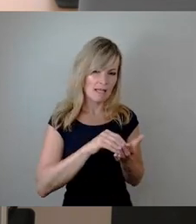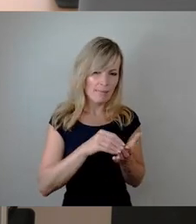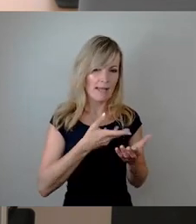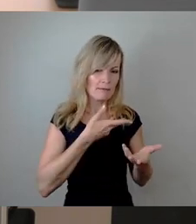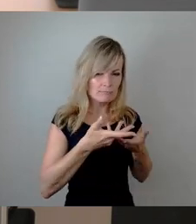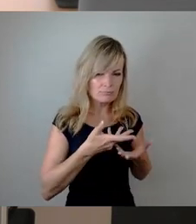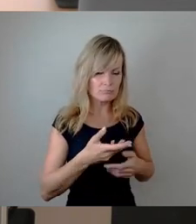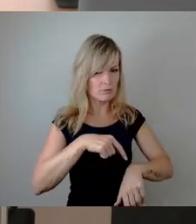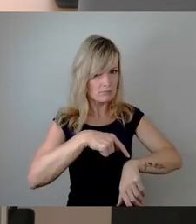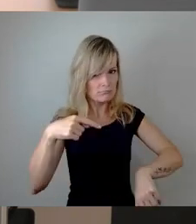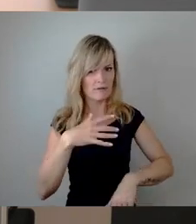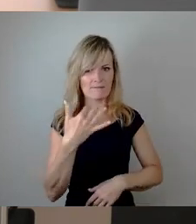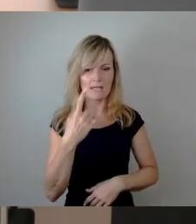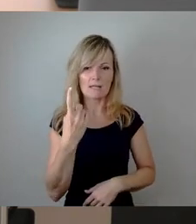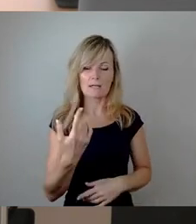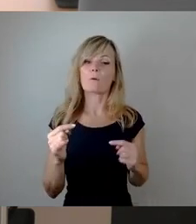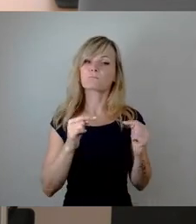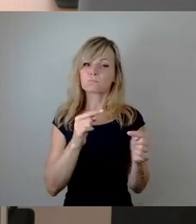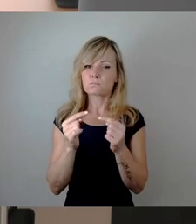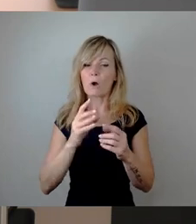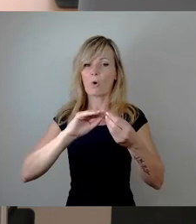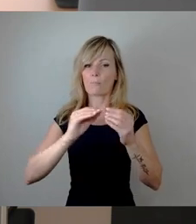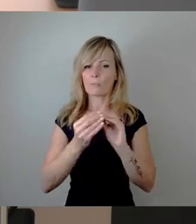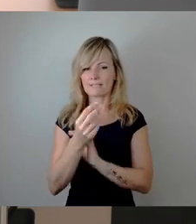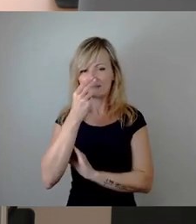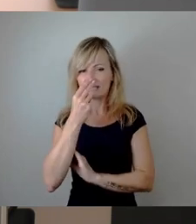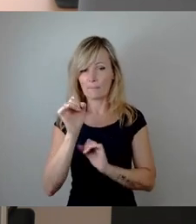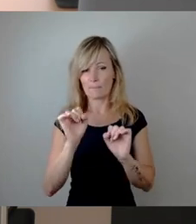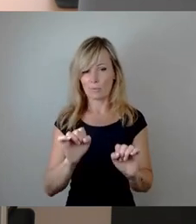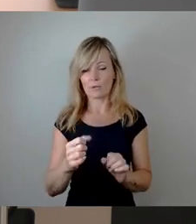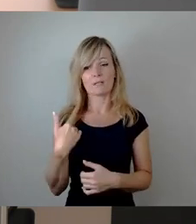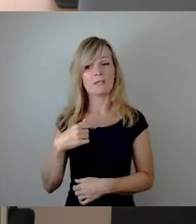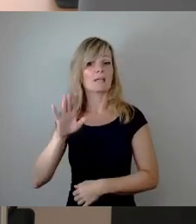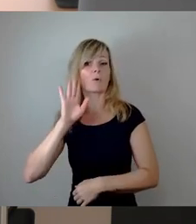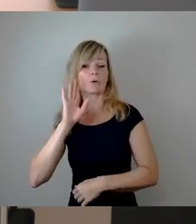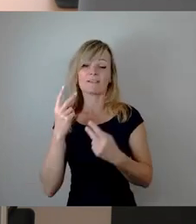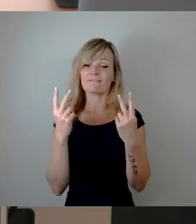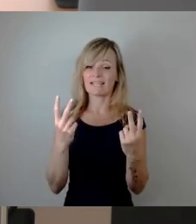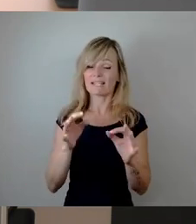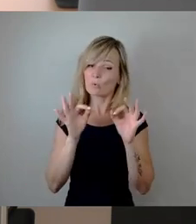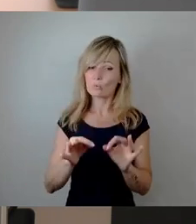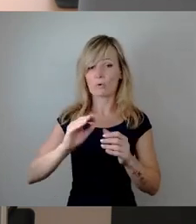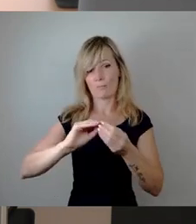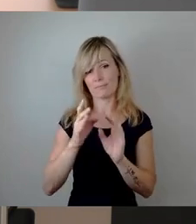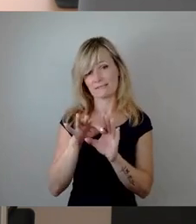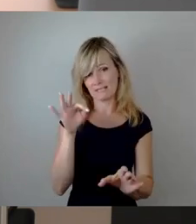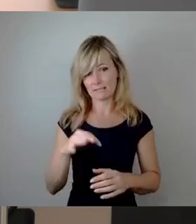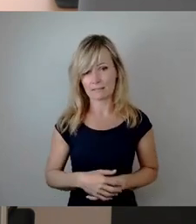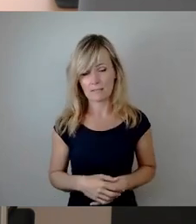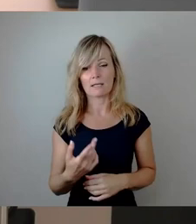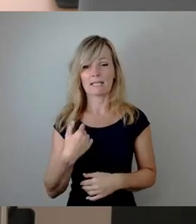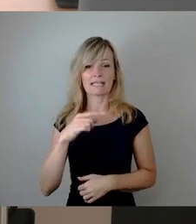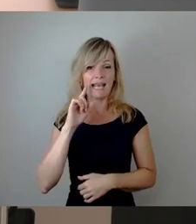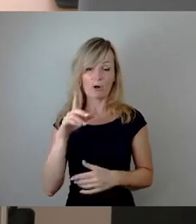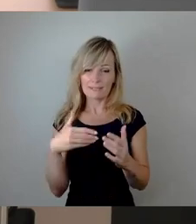diskutiert über Kompromisse und wir haben gehört, wie wichtig es ist, zu guten Kompromissen zu kommen. Und ich glaube, das